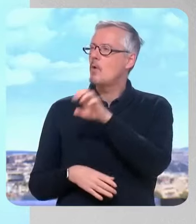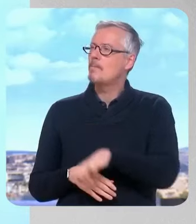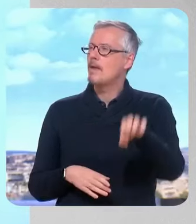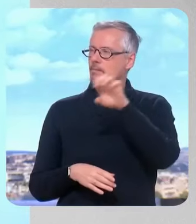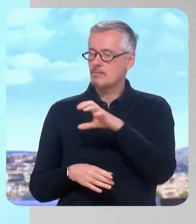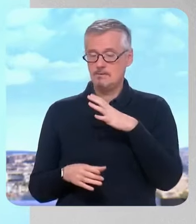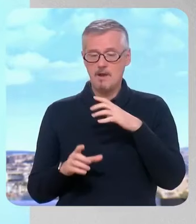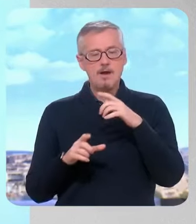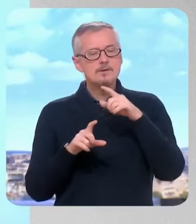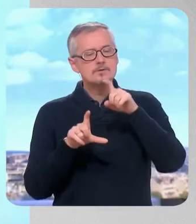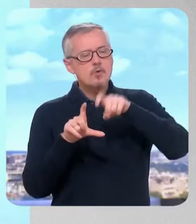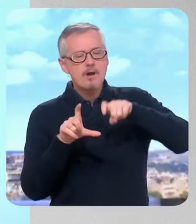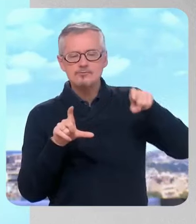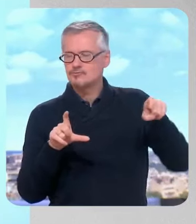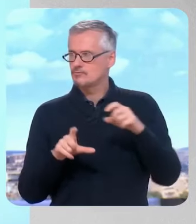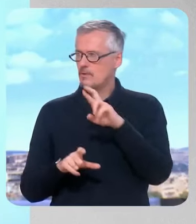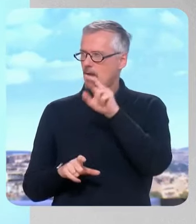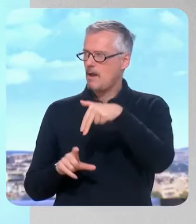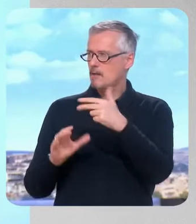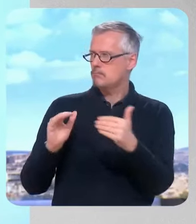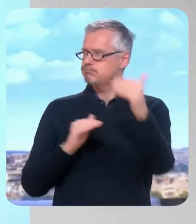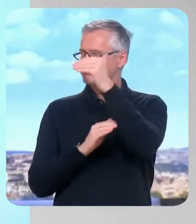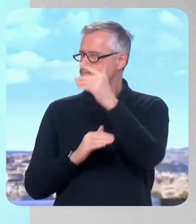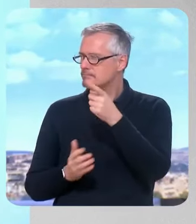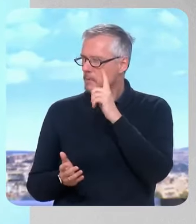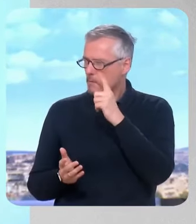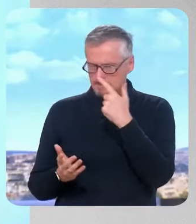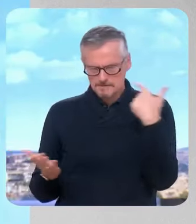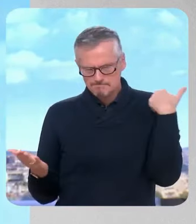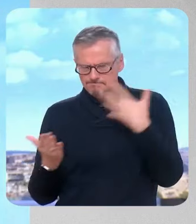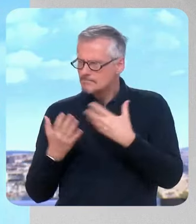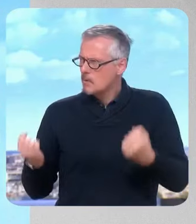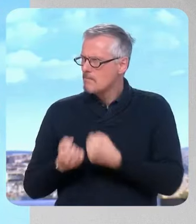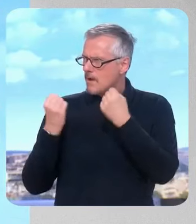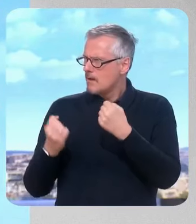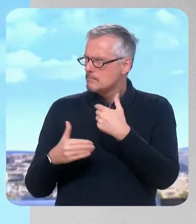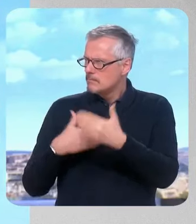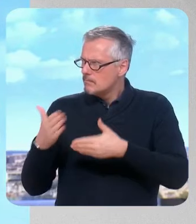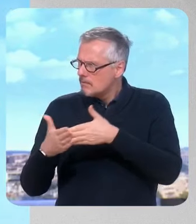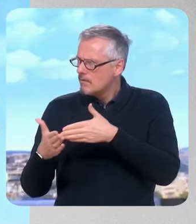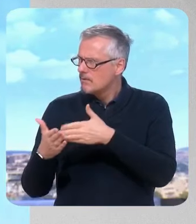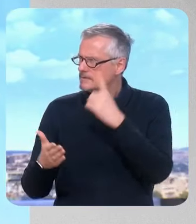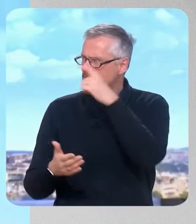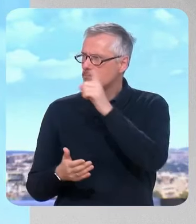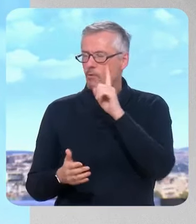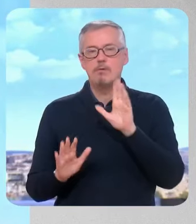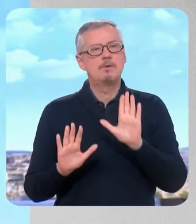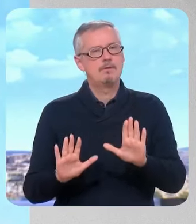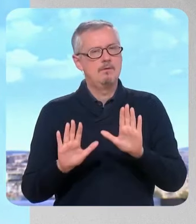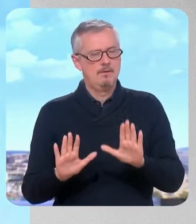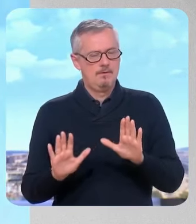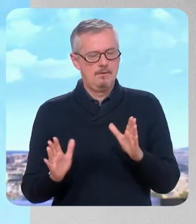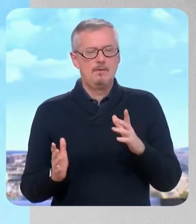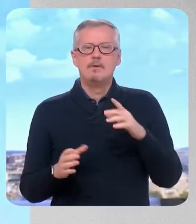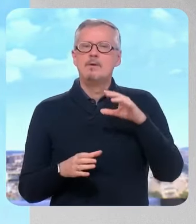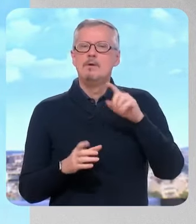Bien sûr, ce ne sont que des sondages. Pourquoi cette campagne ne semble pas fonctionner pour l je suis payé pour savoir, si vous me permettez cette expression, que la campagne européenne